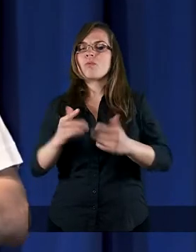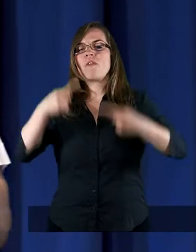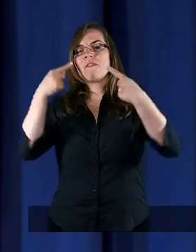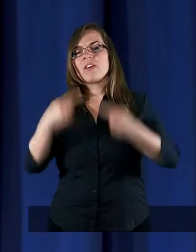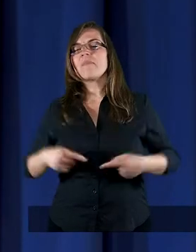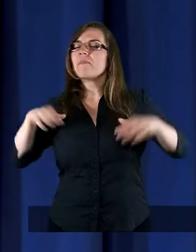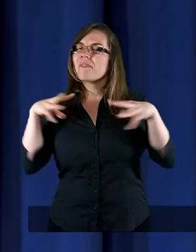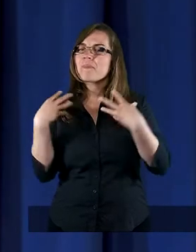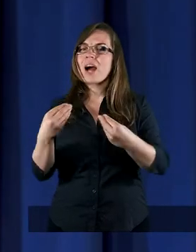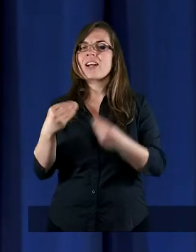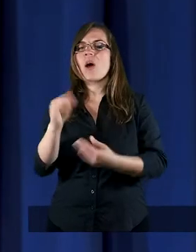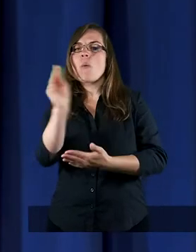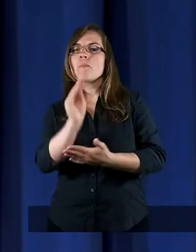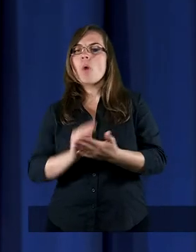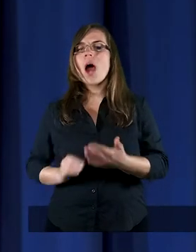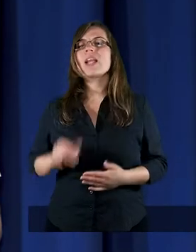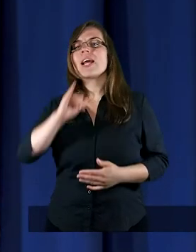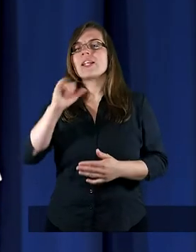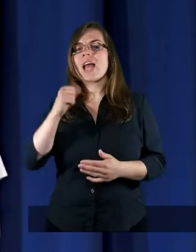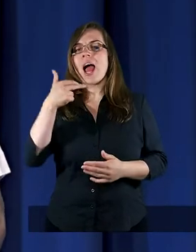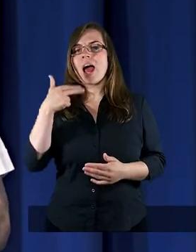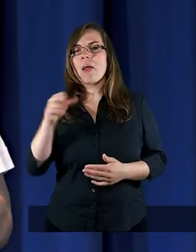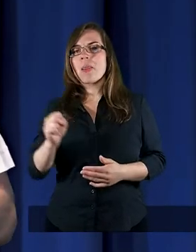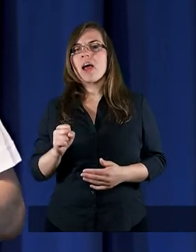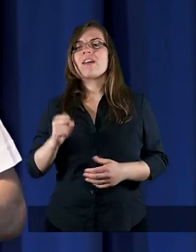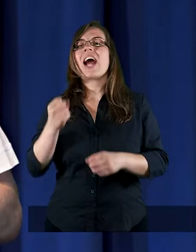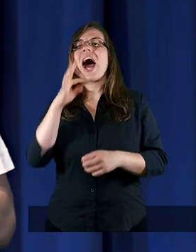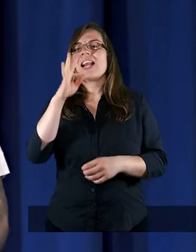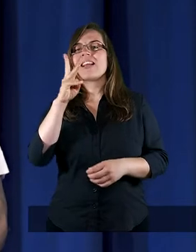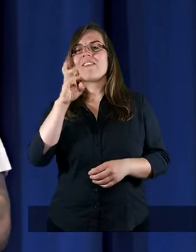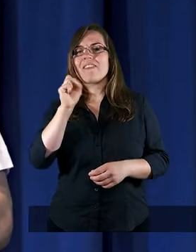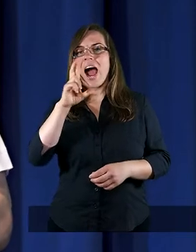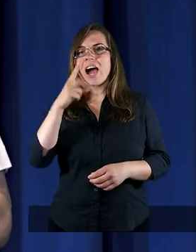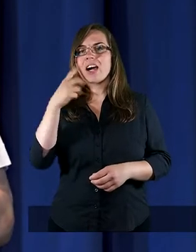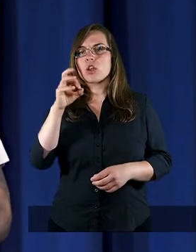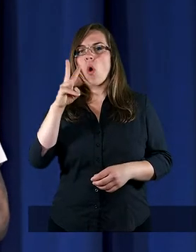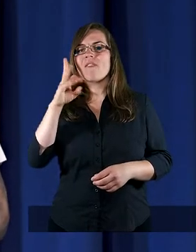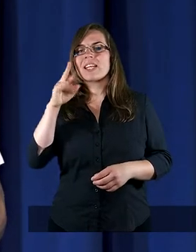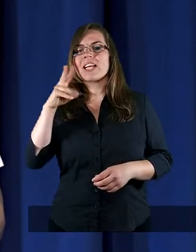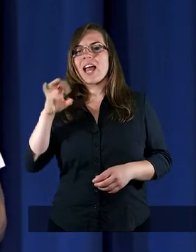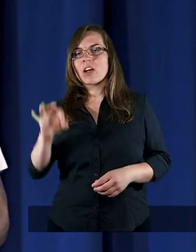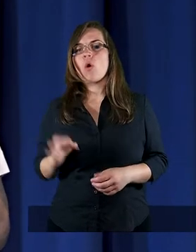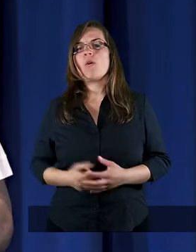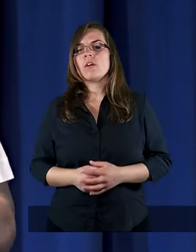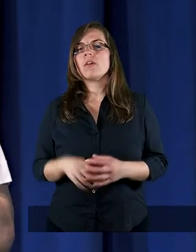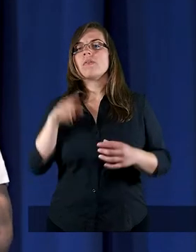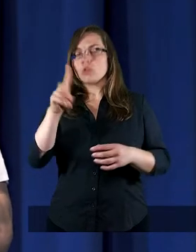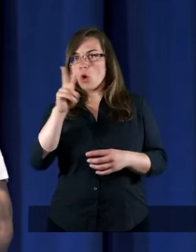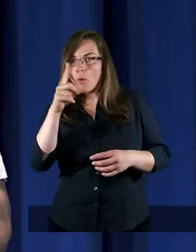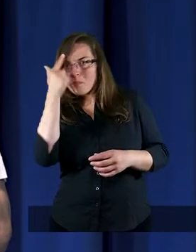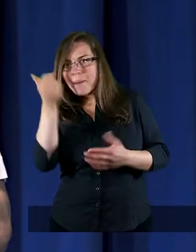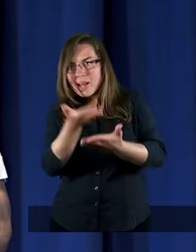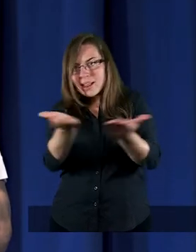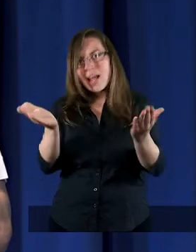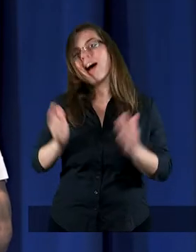krótką, wspomniałą poezję Jana Twardowskiego. Czy ktoś może pamięta